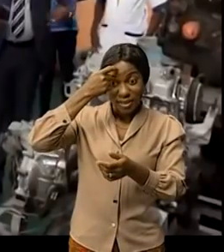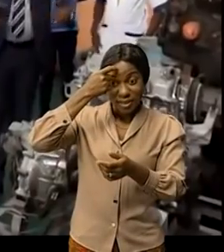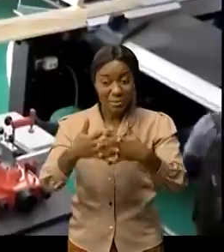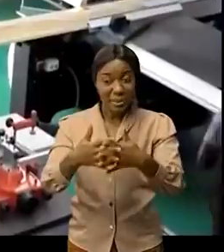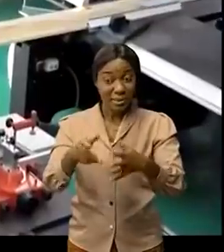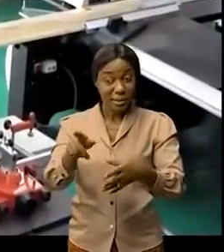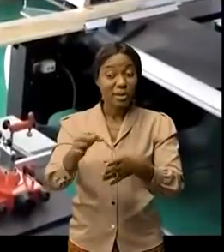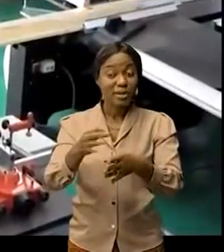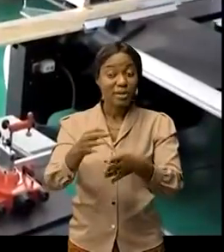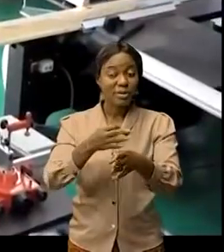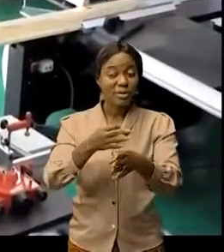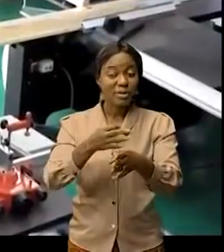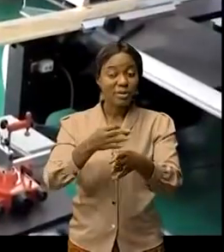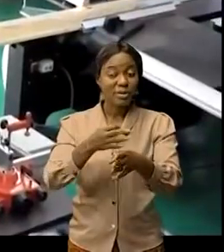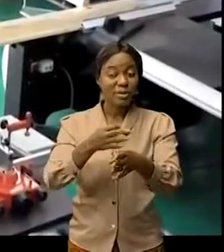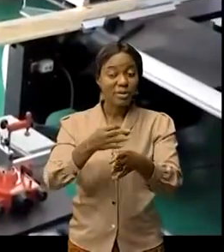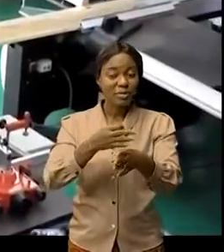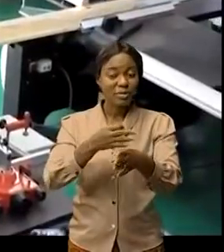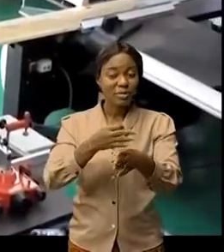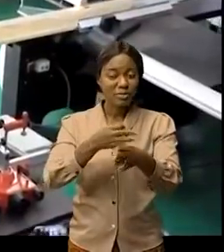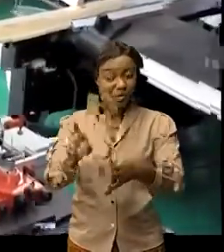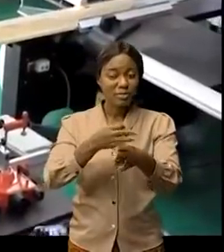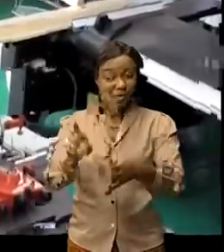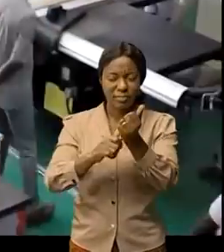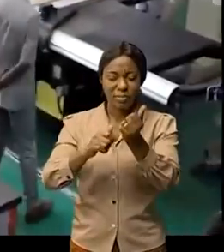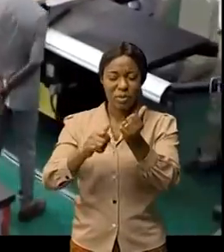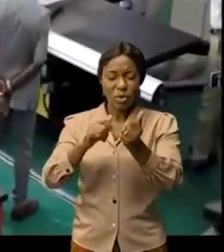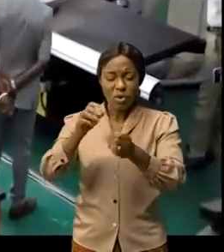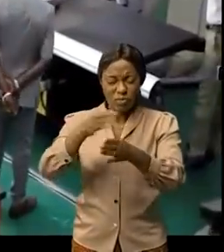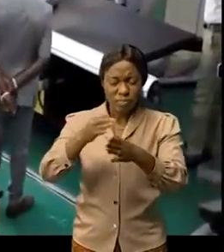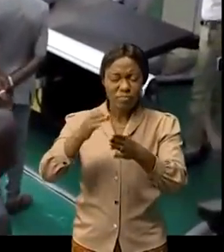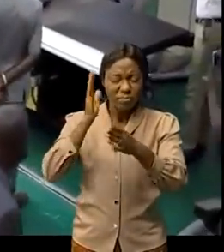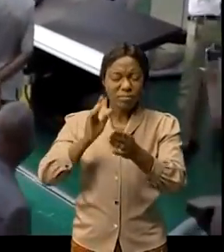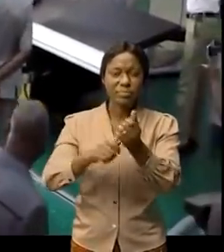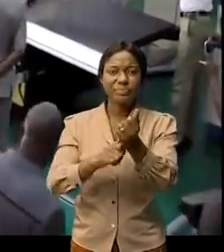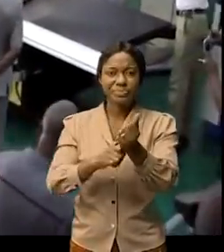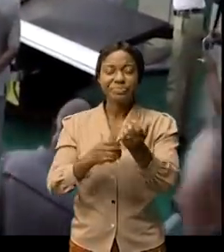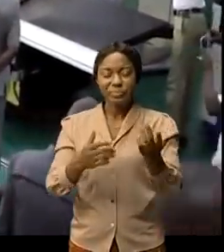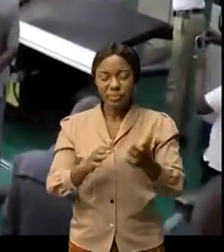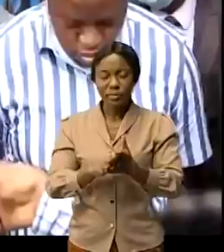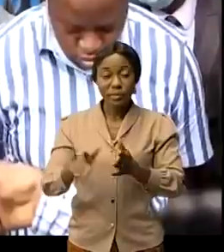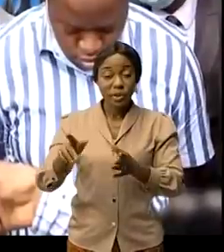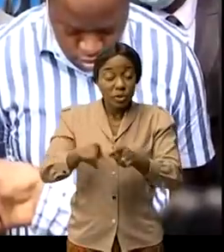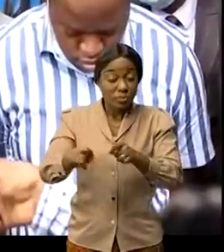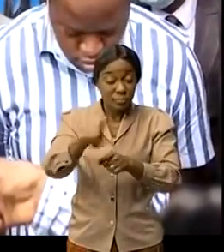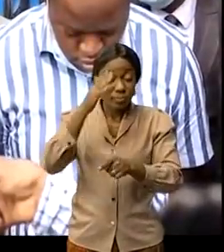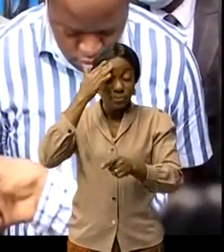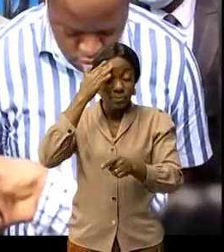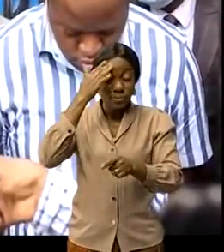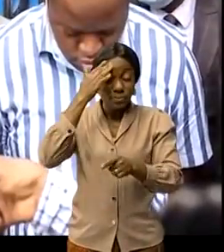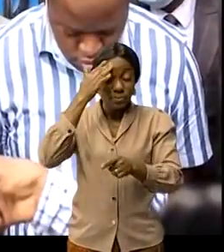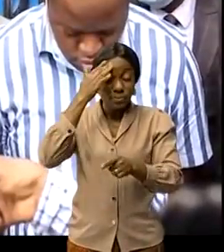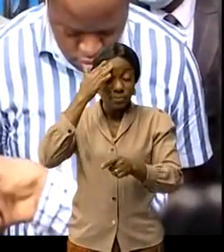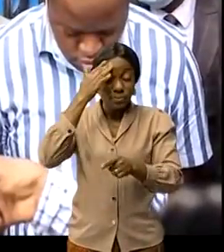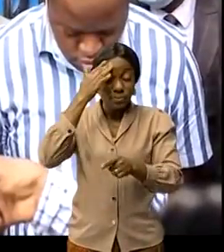pour une bonne personne comme vous le savez avec le projet du chef de l'état le président le ministre Félix en tant que le